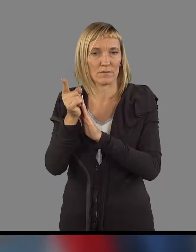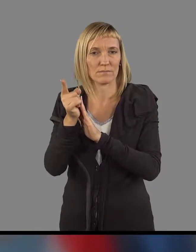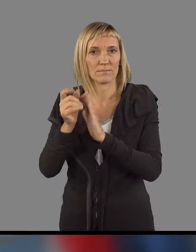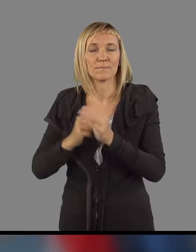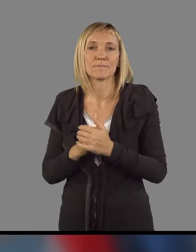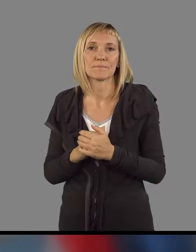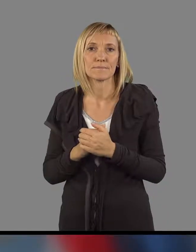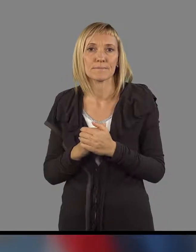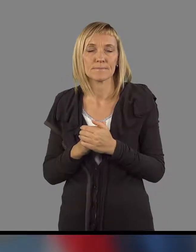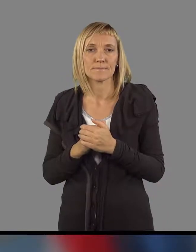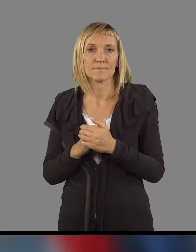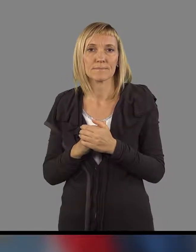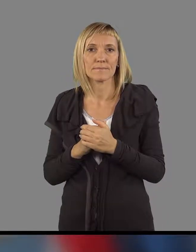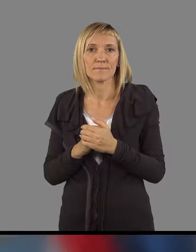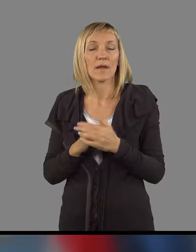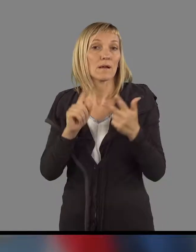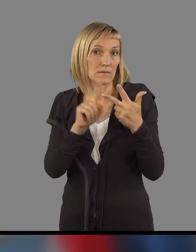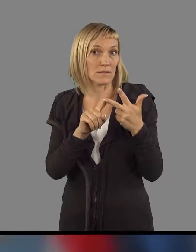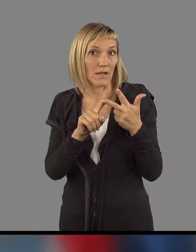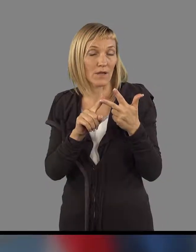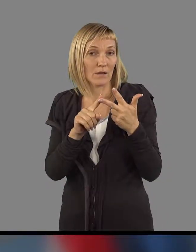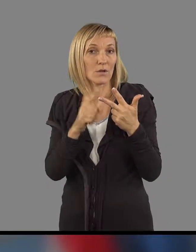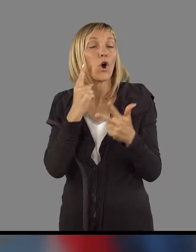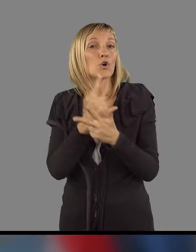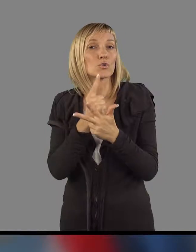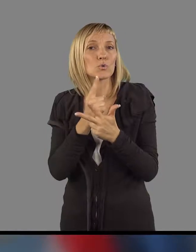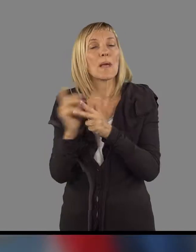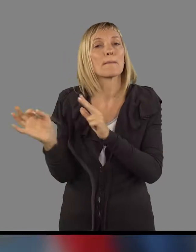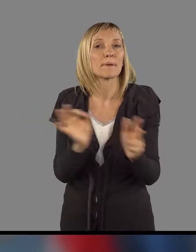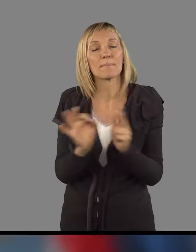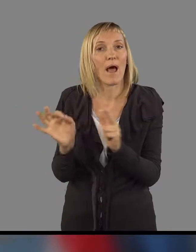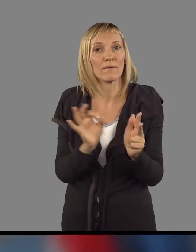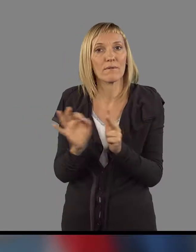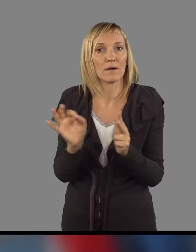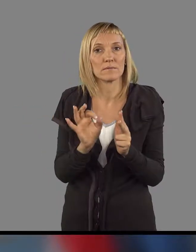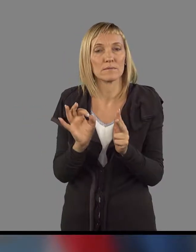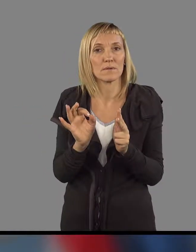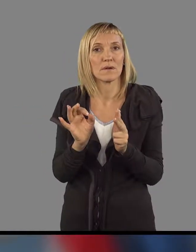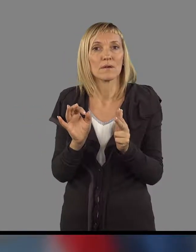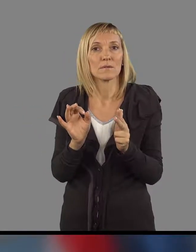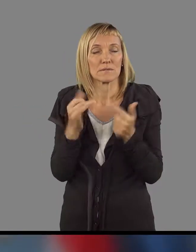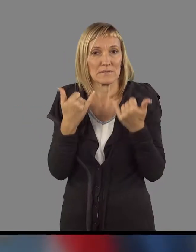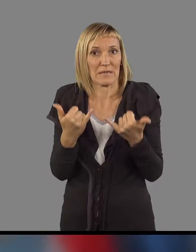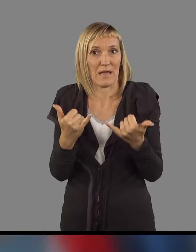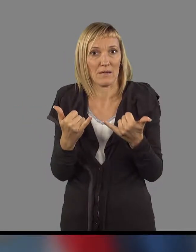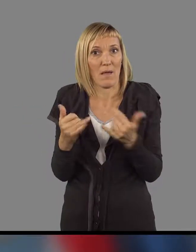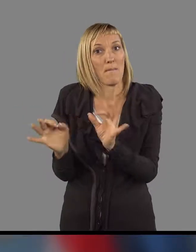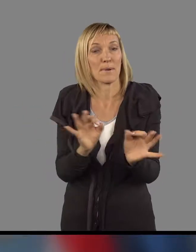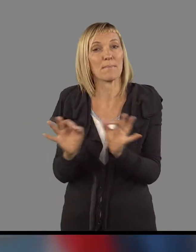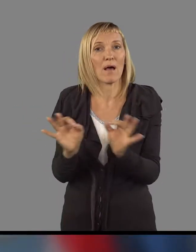in tudi seveda v pripravi je tudi